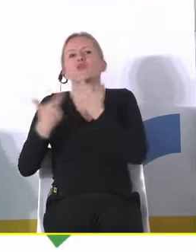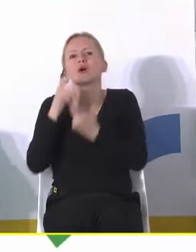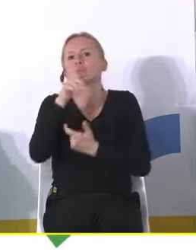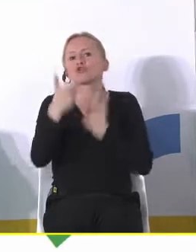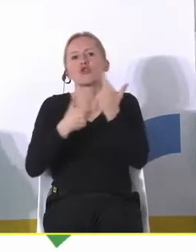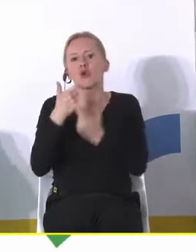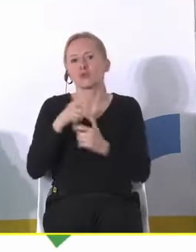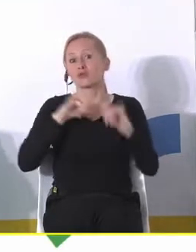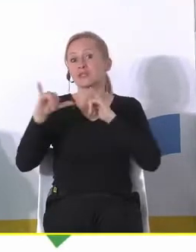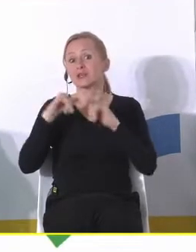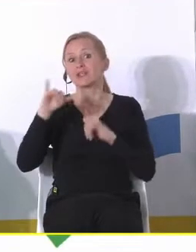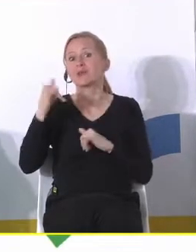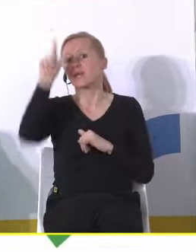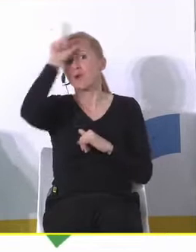de facto.